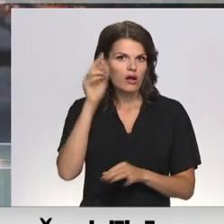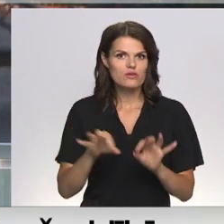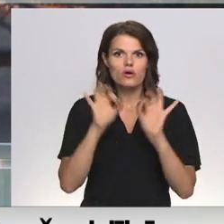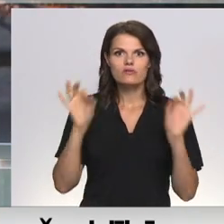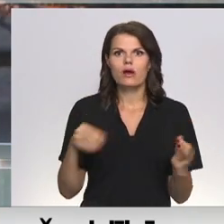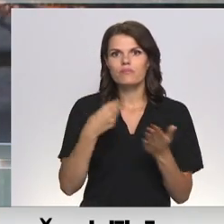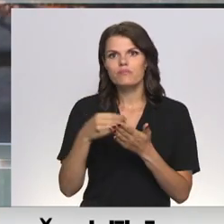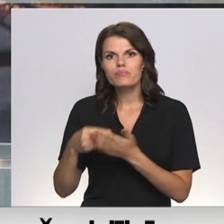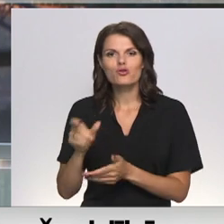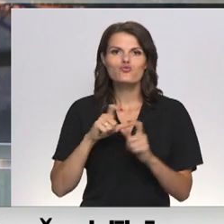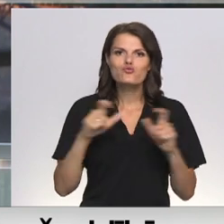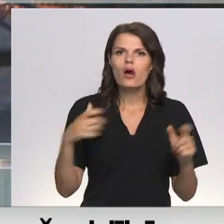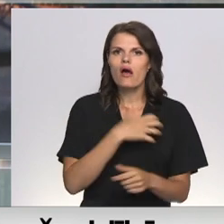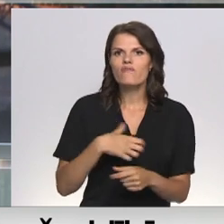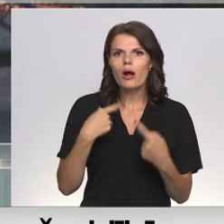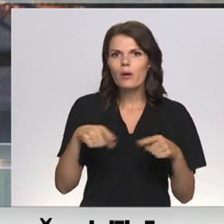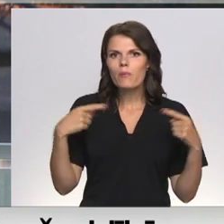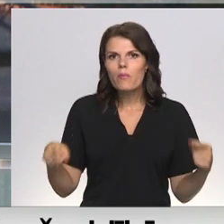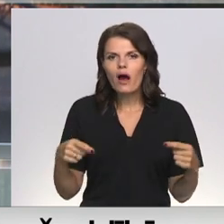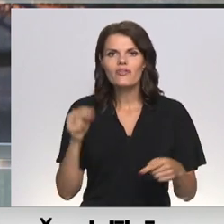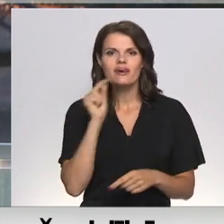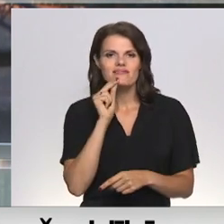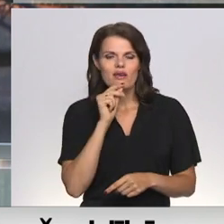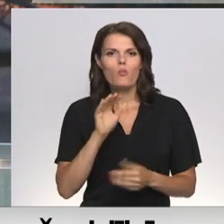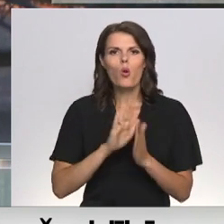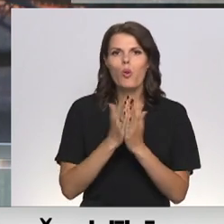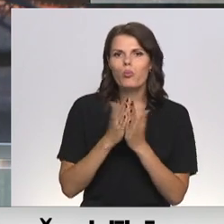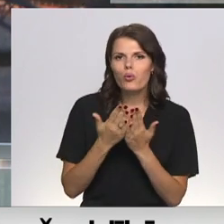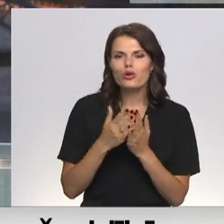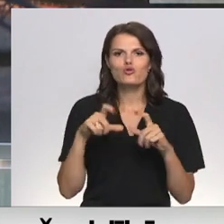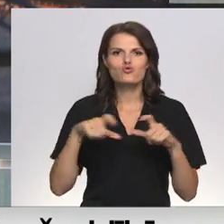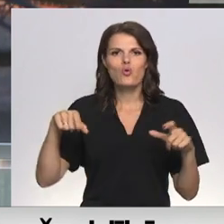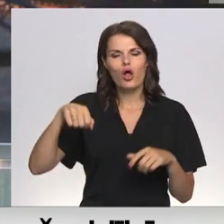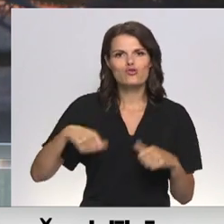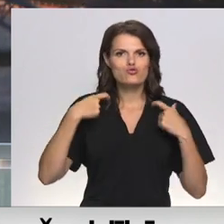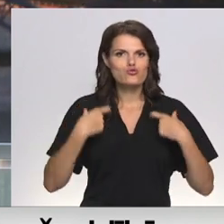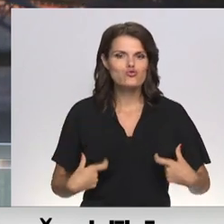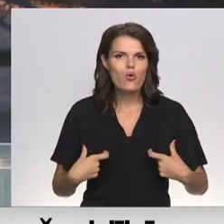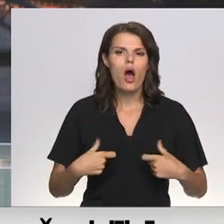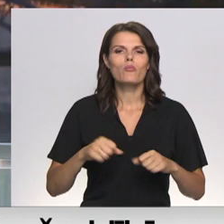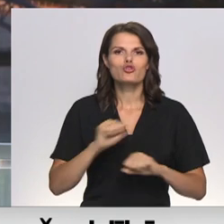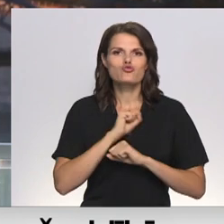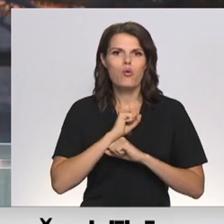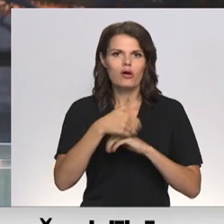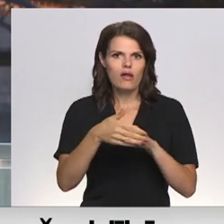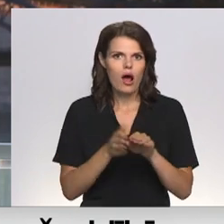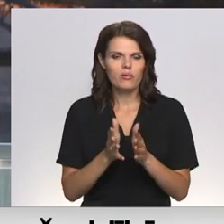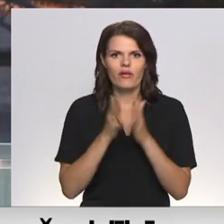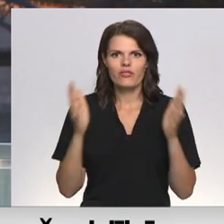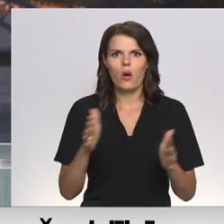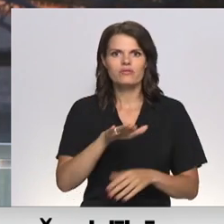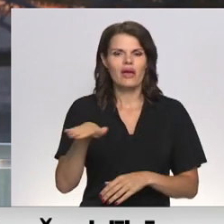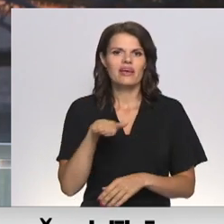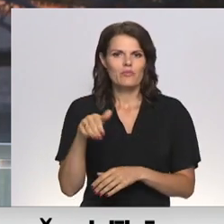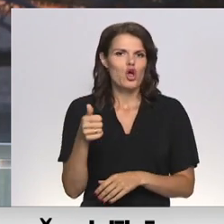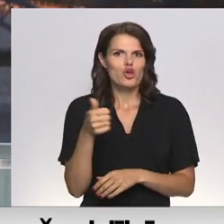Iegādājoties visu skolai nepieciešamo, sākot no zīmuļiem un burtnīcām līdz pat skolas somām un sporta apaviem, daudzas ģimenes šogad izjūta